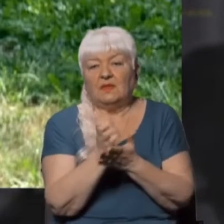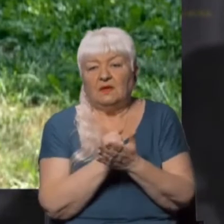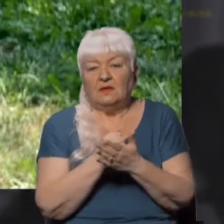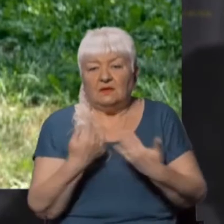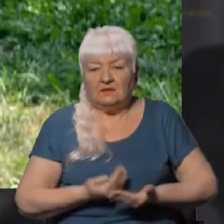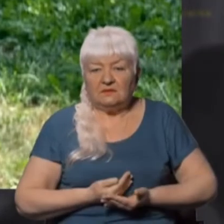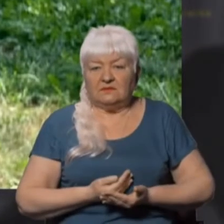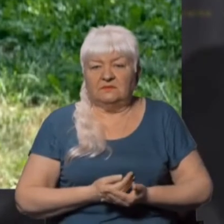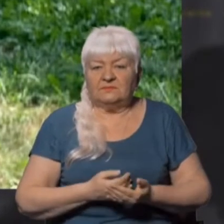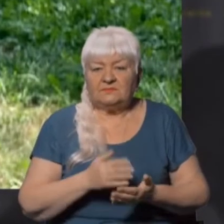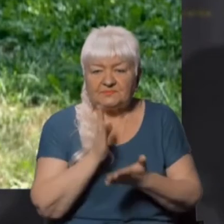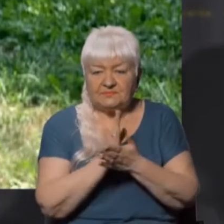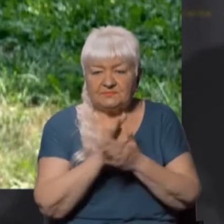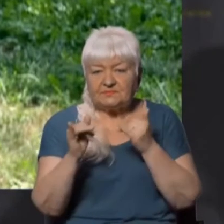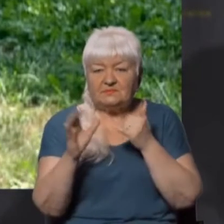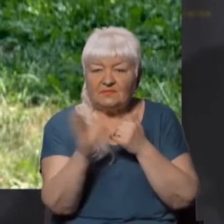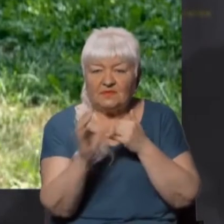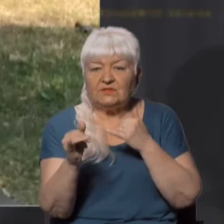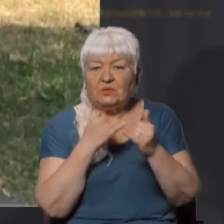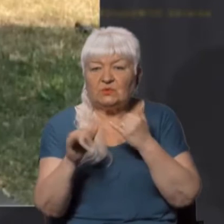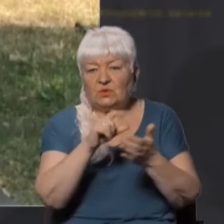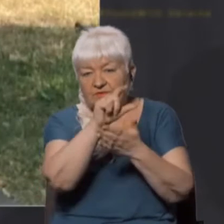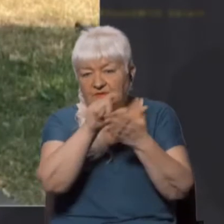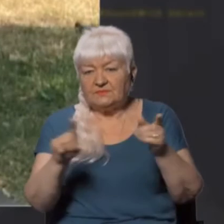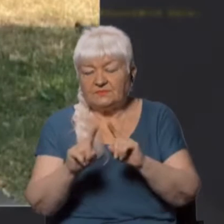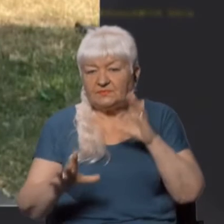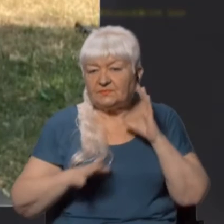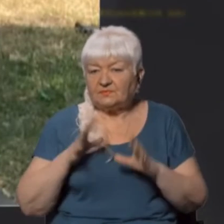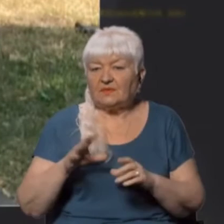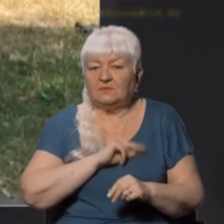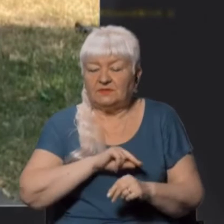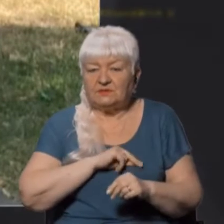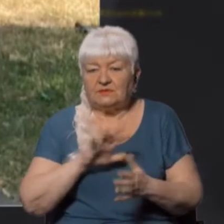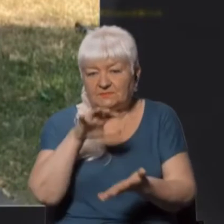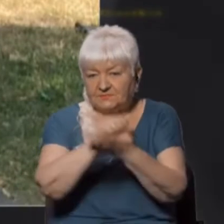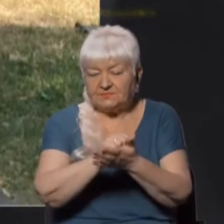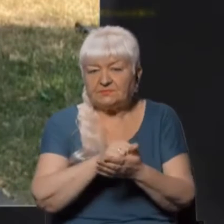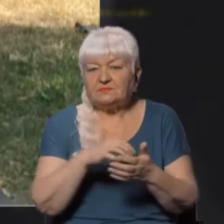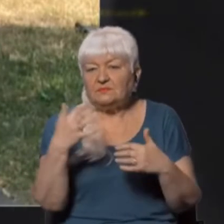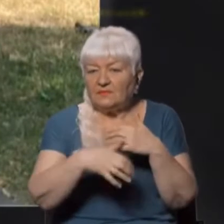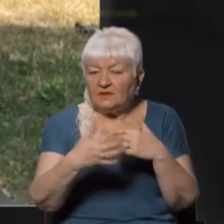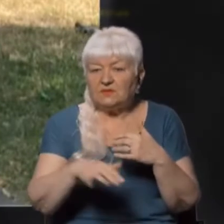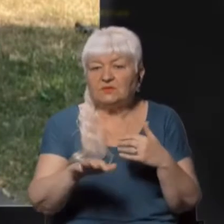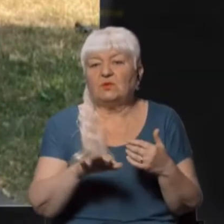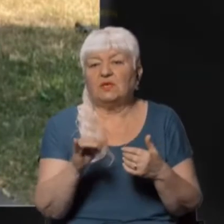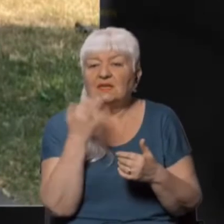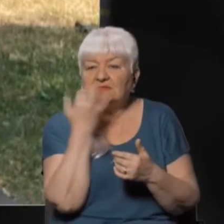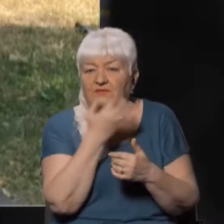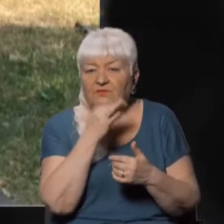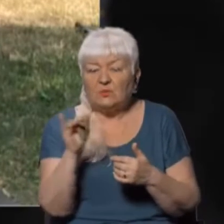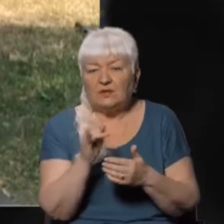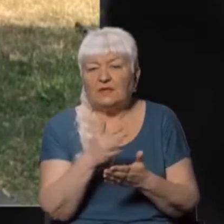активісти руху «Жовта стичка», які раніше вже працювали в тимчасово окупованому Херсоні, а також у Симферополі та Мелітополі.